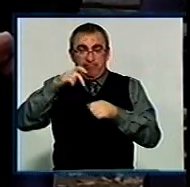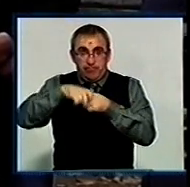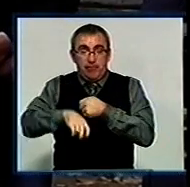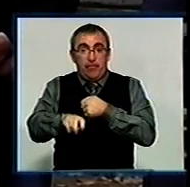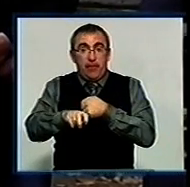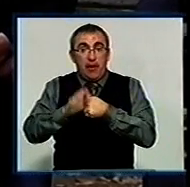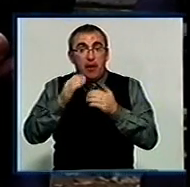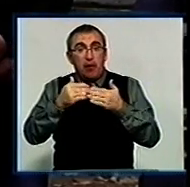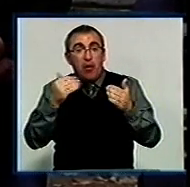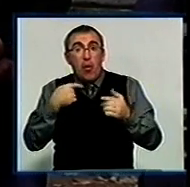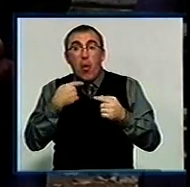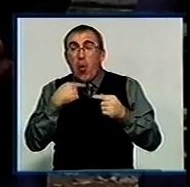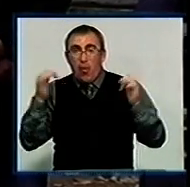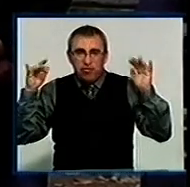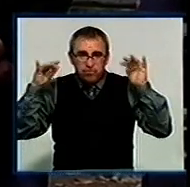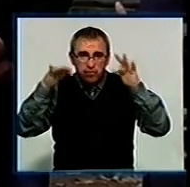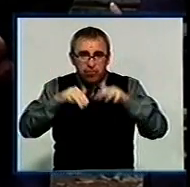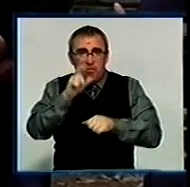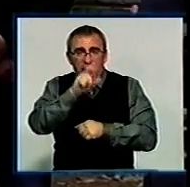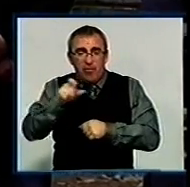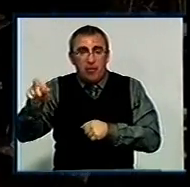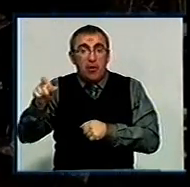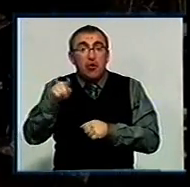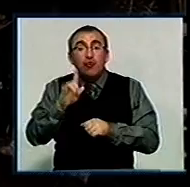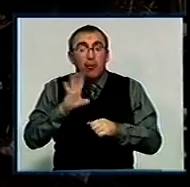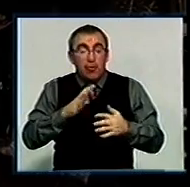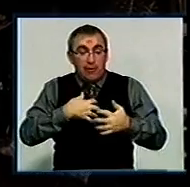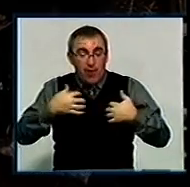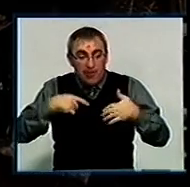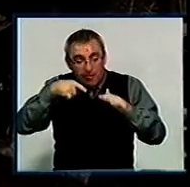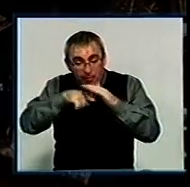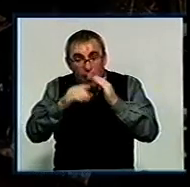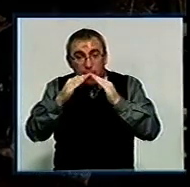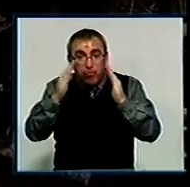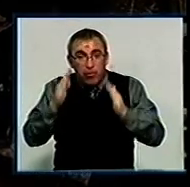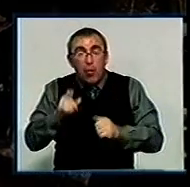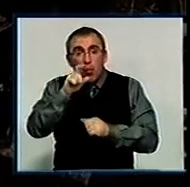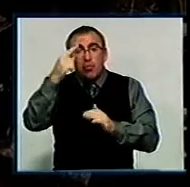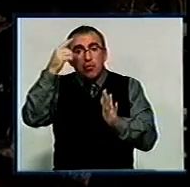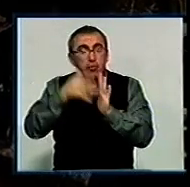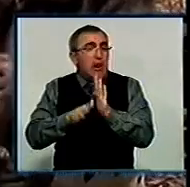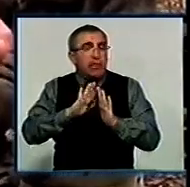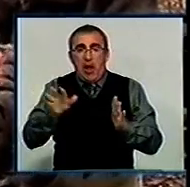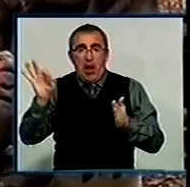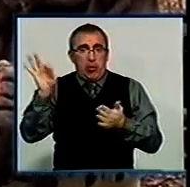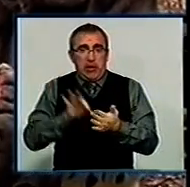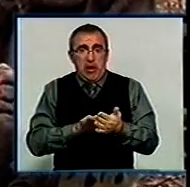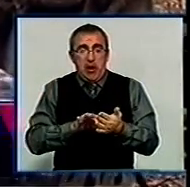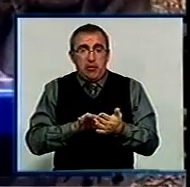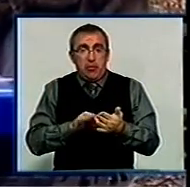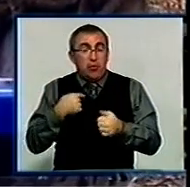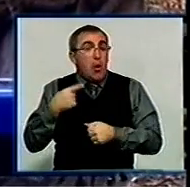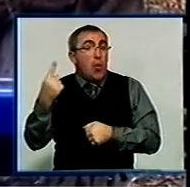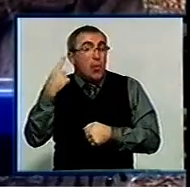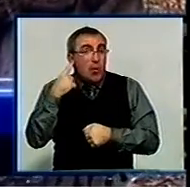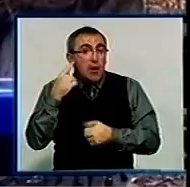Згодом на галас збіглися й інші мешканці будинку. Те, що тварини були всередині будки, люди зрозуміли не одразу. Коли я вже слухала,